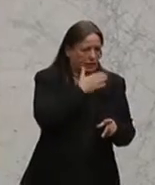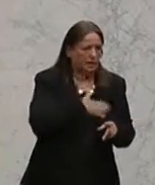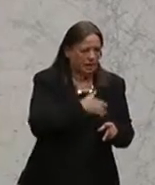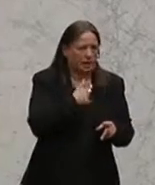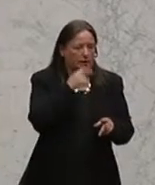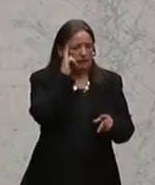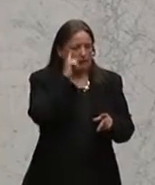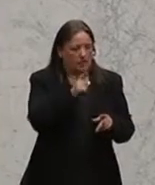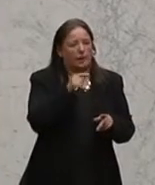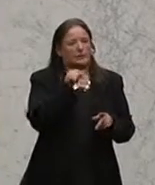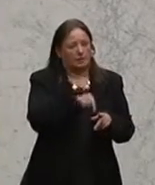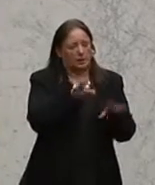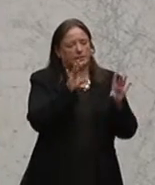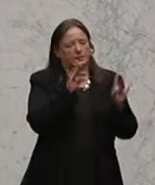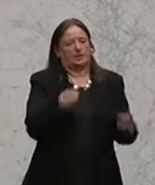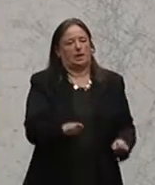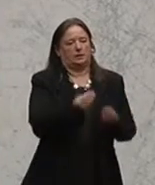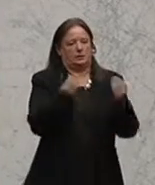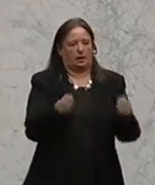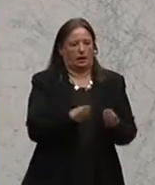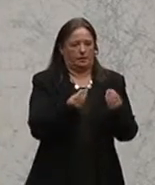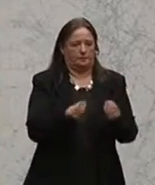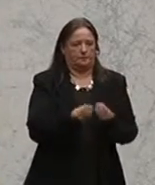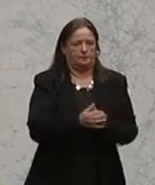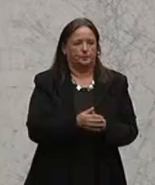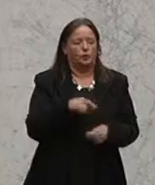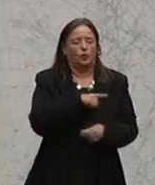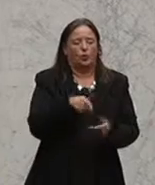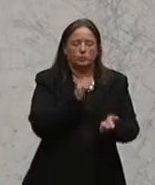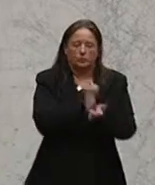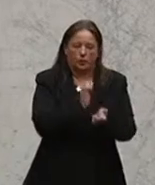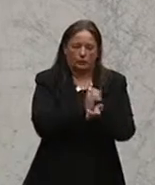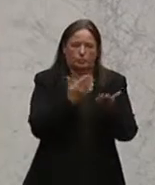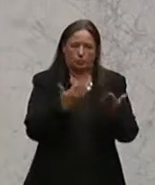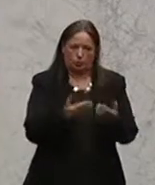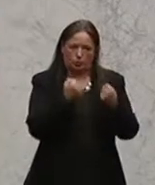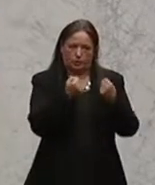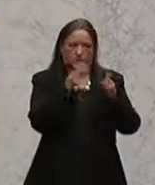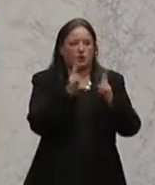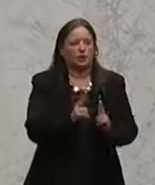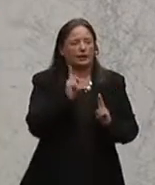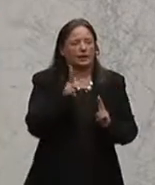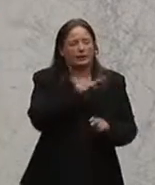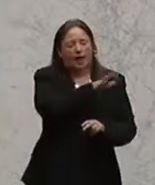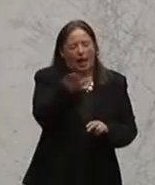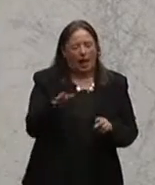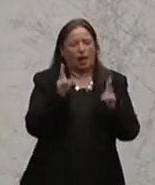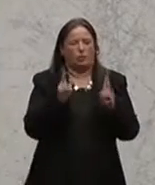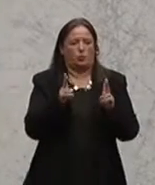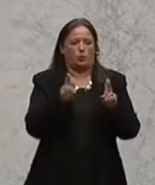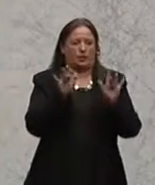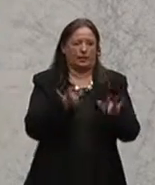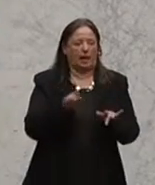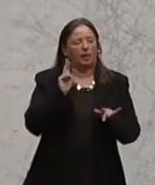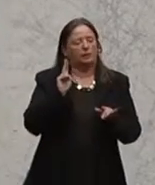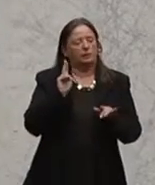verweigert ihr, aber das ist Tatsache. Und unsere Aufgabe ist es, sicherzustellen, dass alle die Möglichkeit haben, nach